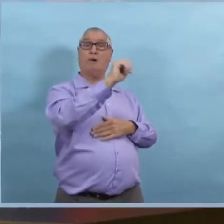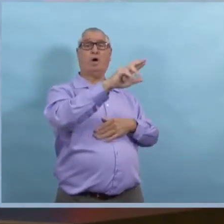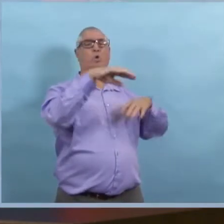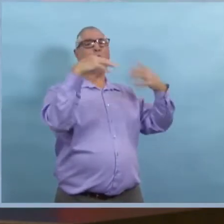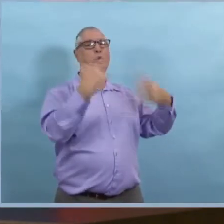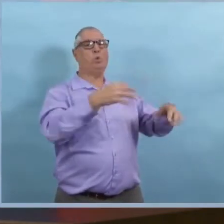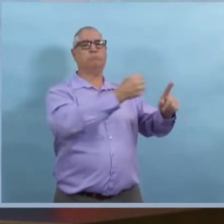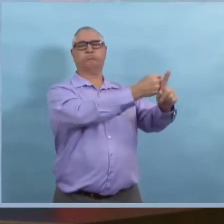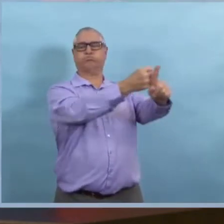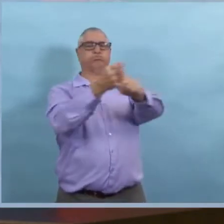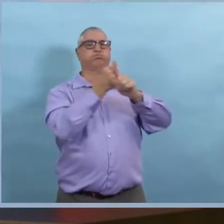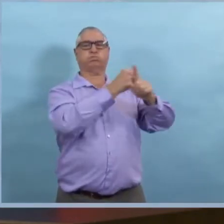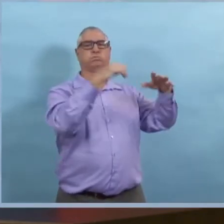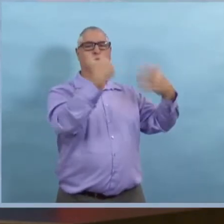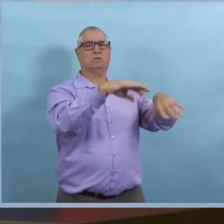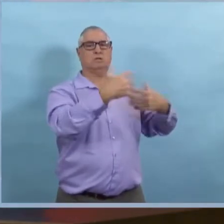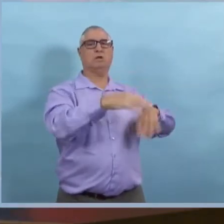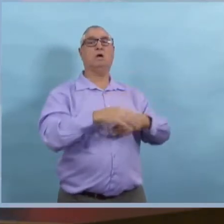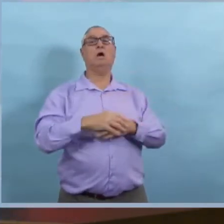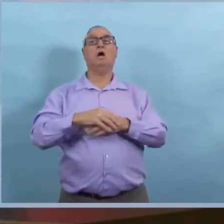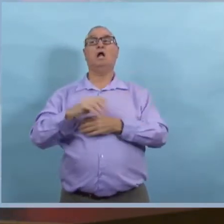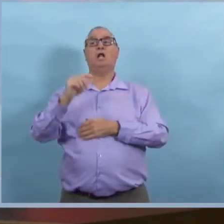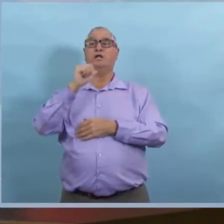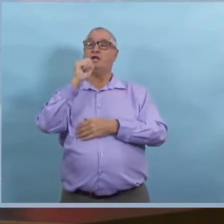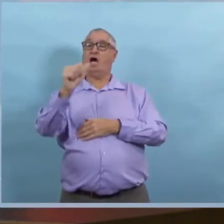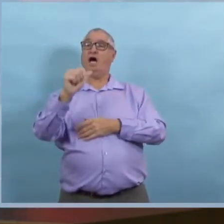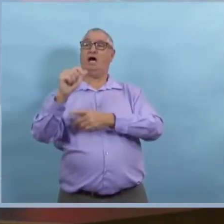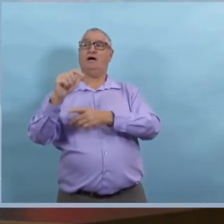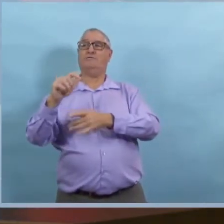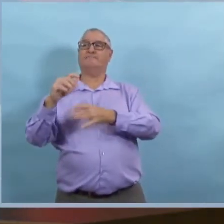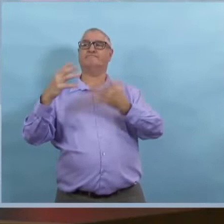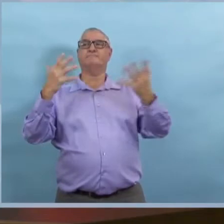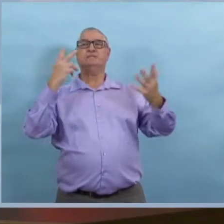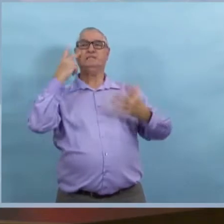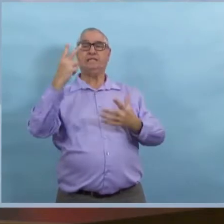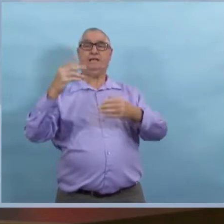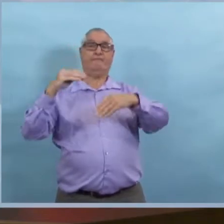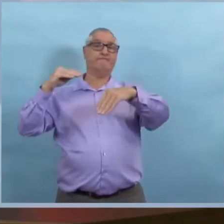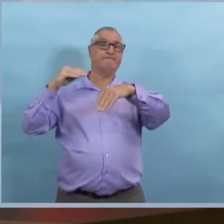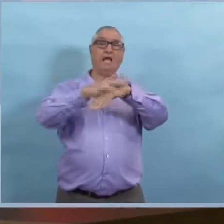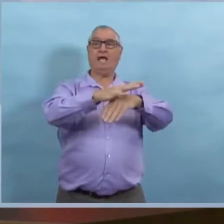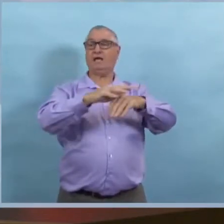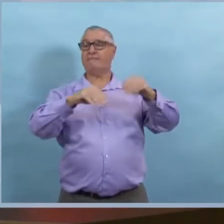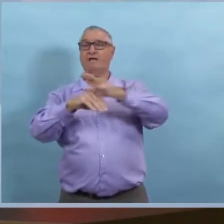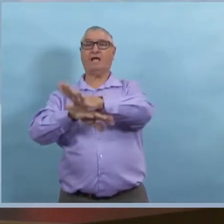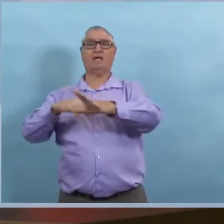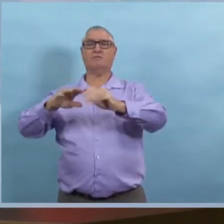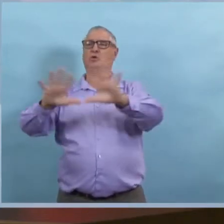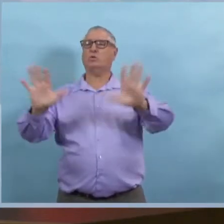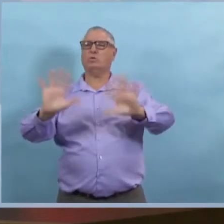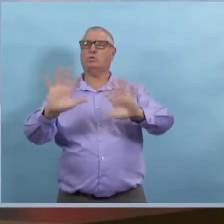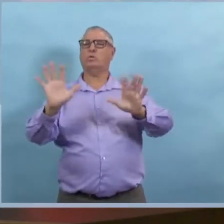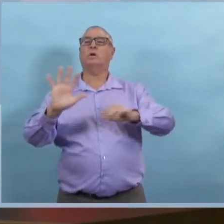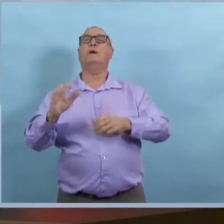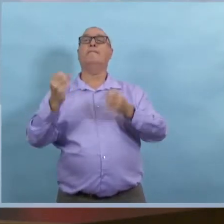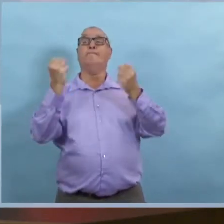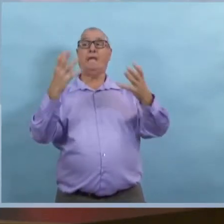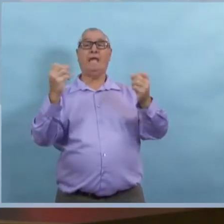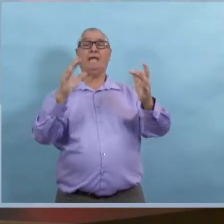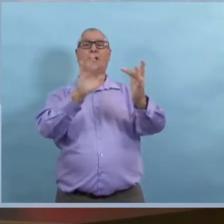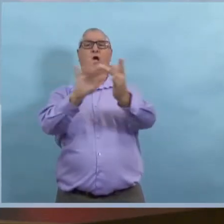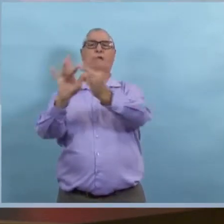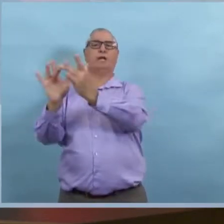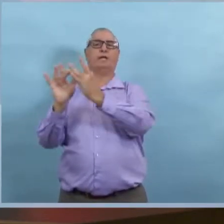vu beaucoup d'événements de transmission ou en tout cas des événements d'acquisition. Non, n pas nécessairement de la transmission, mais on a vu de la